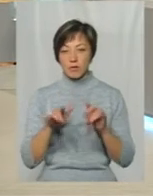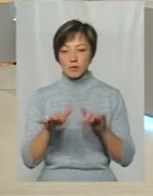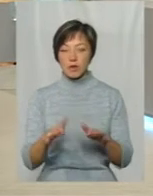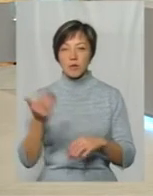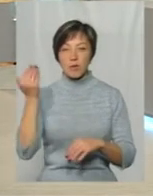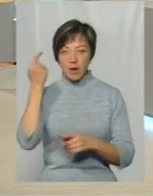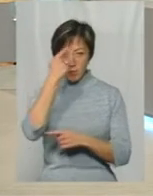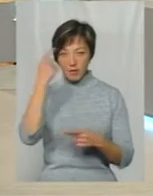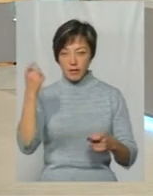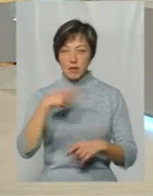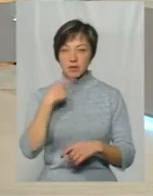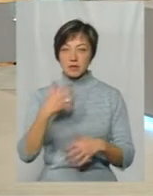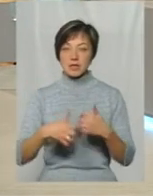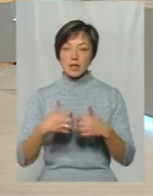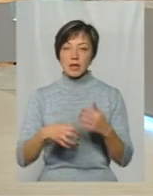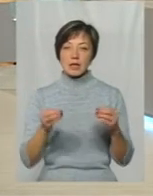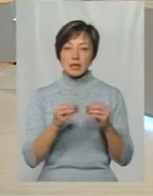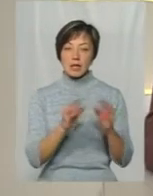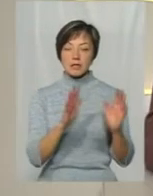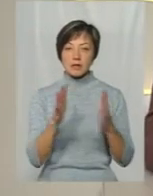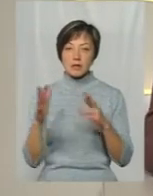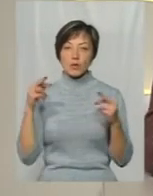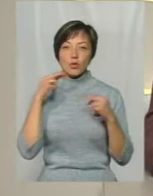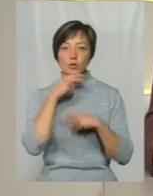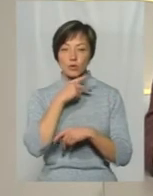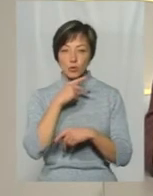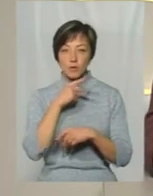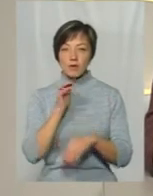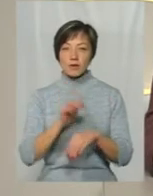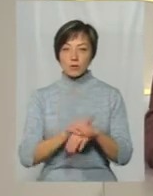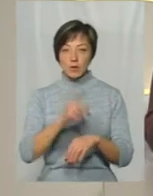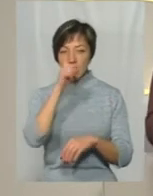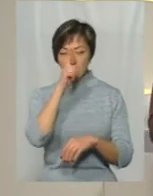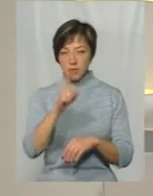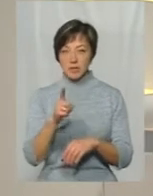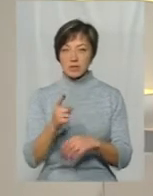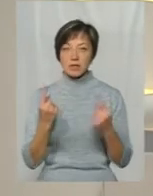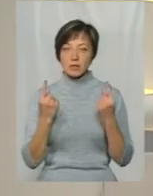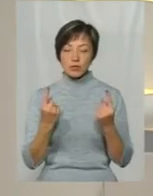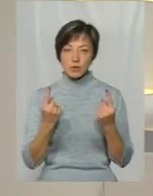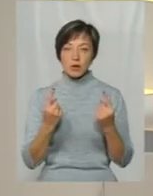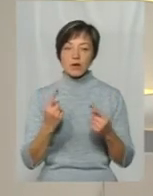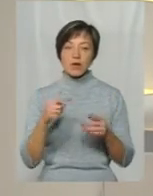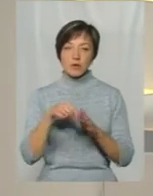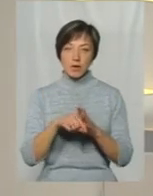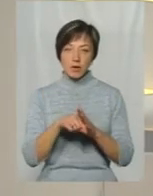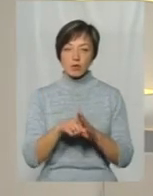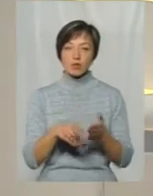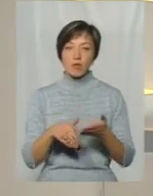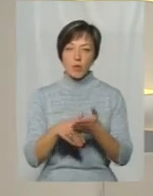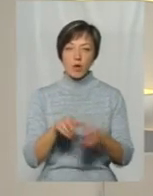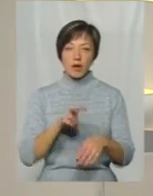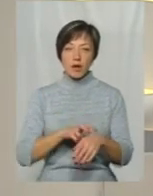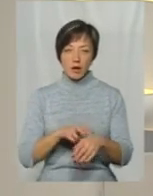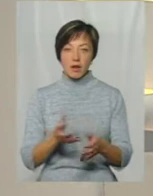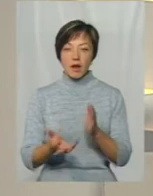попередньому ефірі ви казали, що в середньому 10 випадків отруєнь фіксуєте на місяць І значною мірою за допомогою ветеринарів